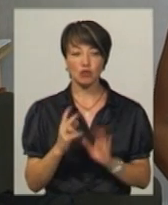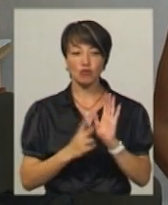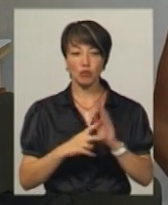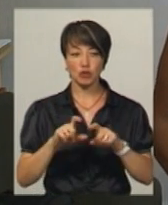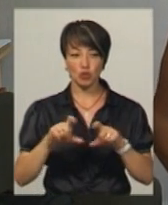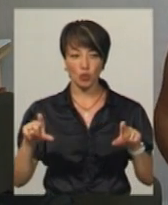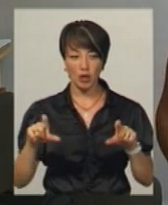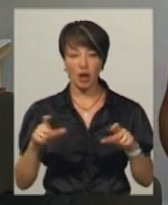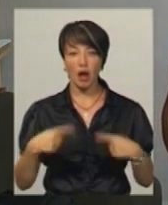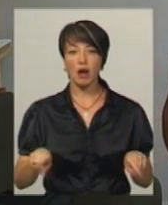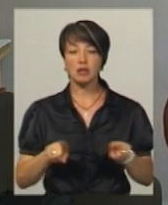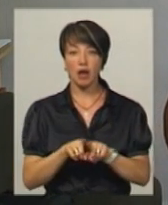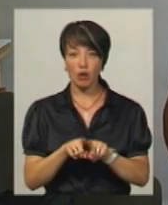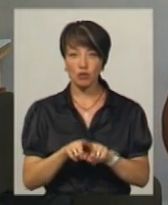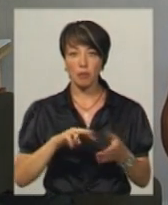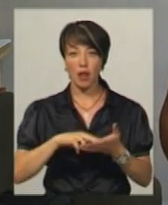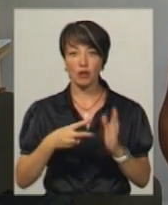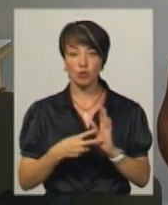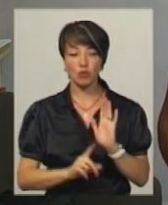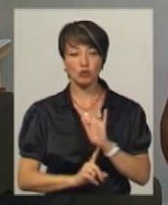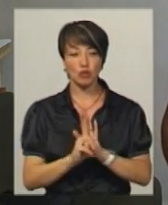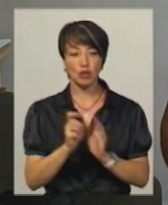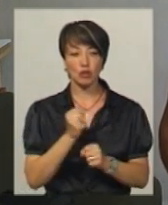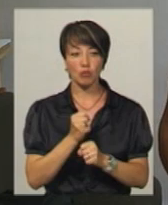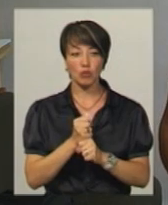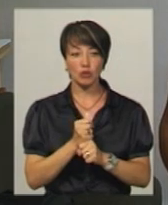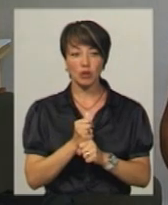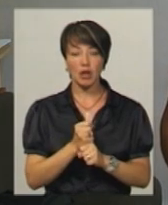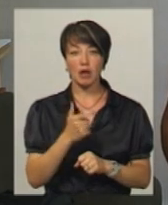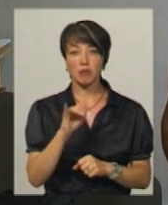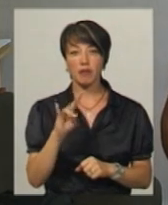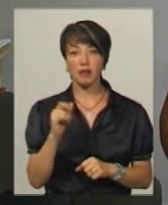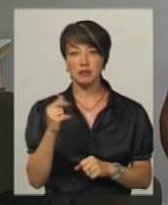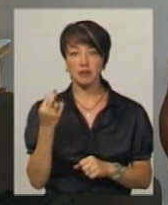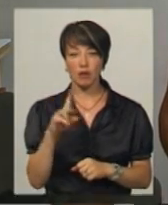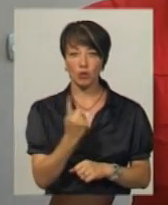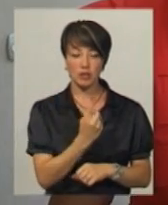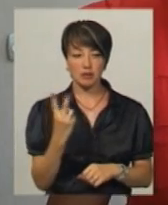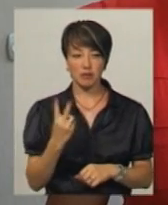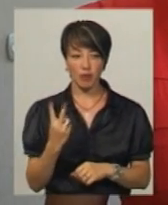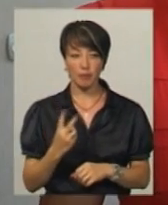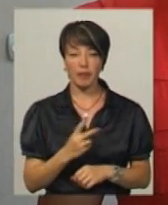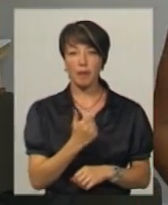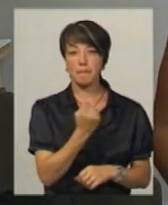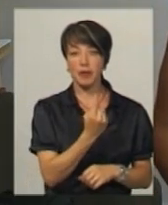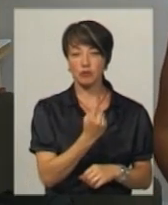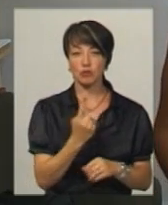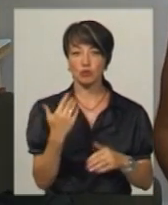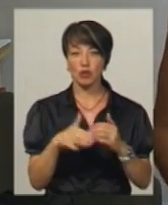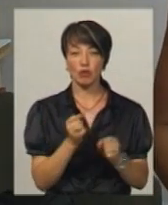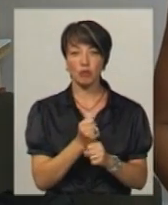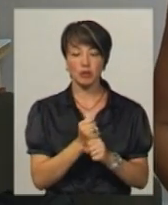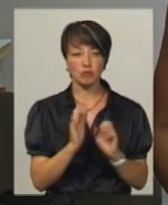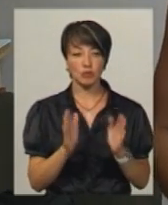-й школі. А також плануємо розпочати роботу в гімназію 1 і в гімназії номер 2. Гімназії номер один вже будуть